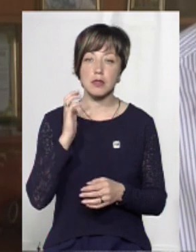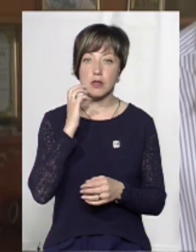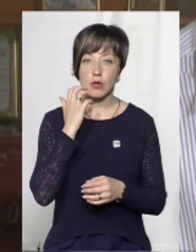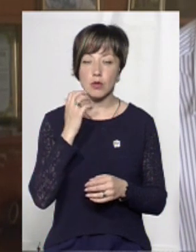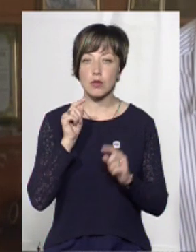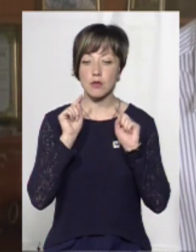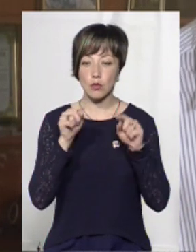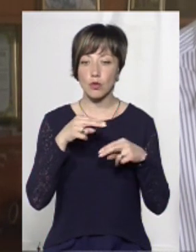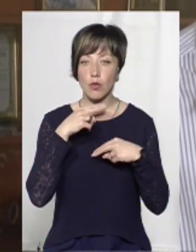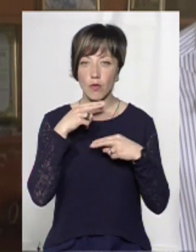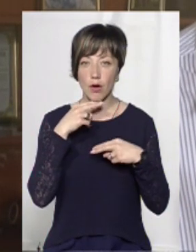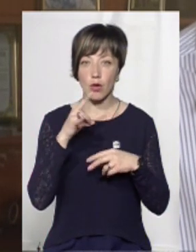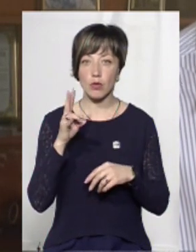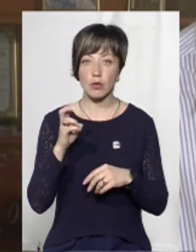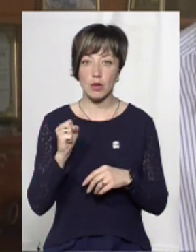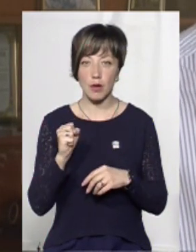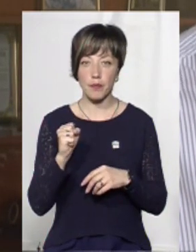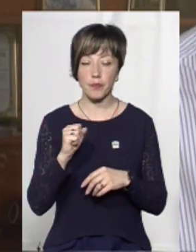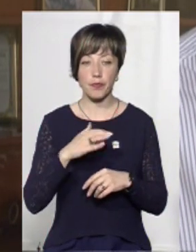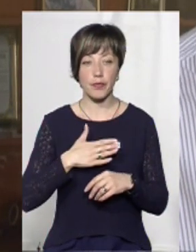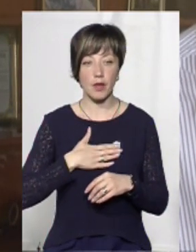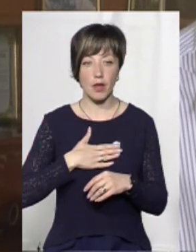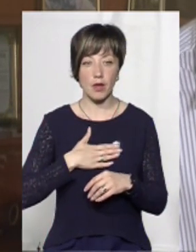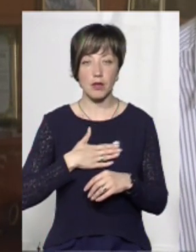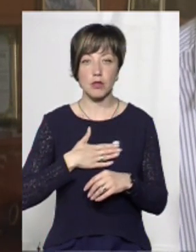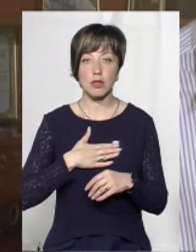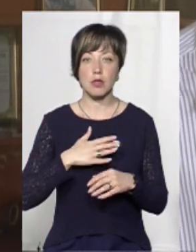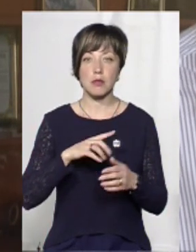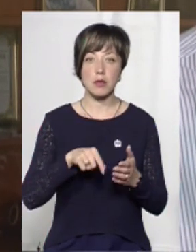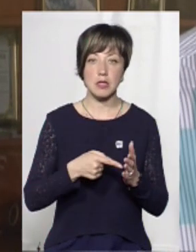звернути увагу на наші населені пункти.